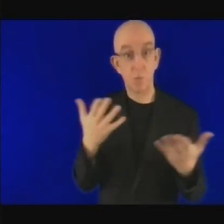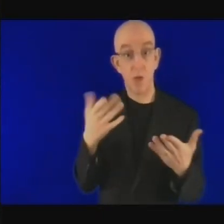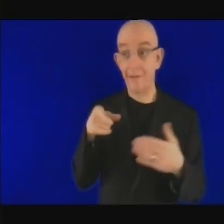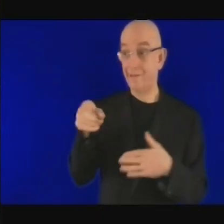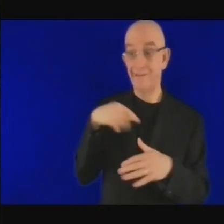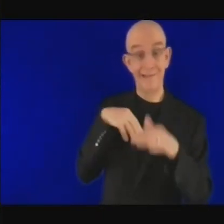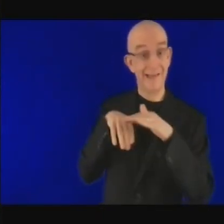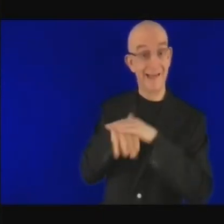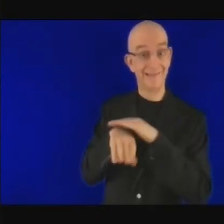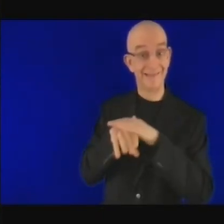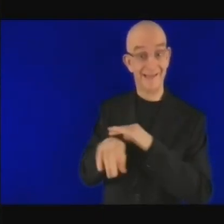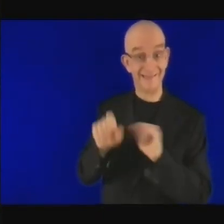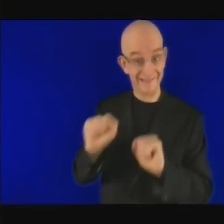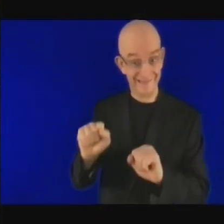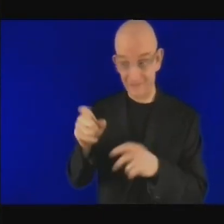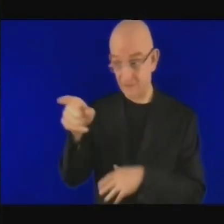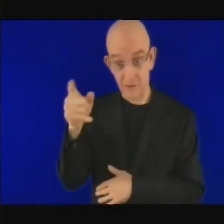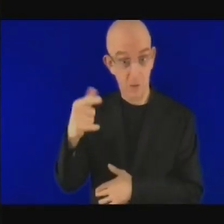voir